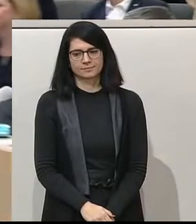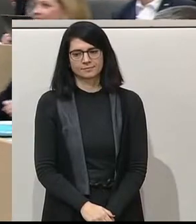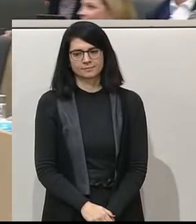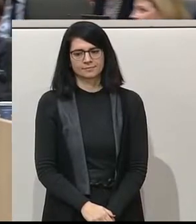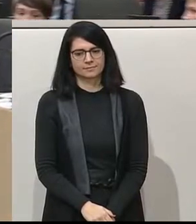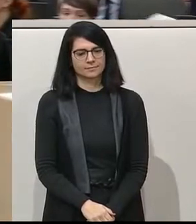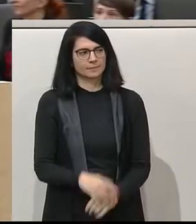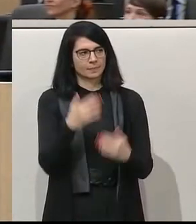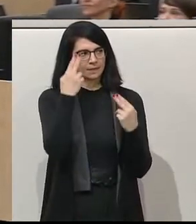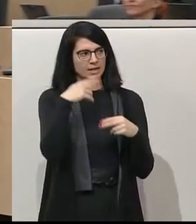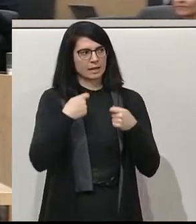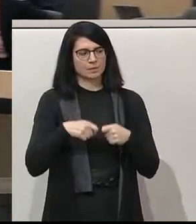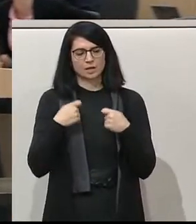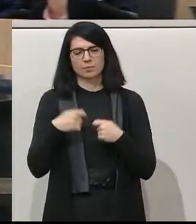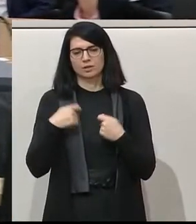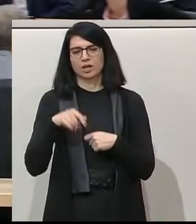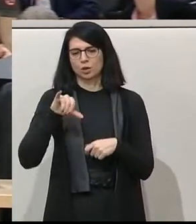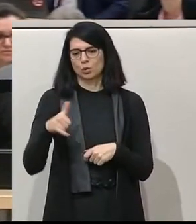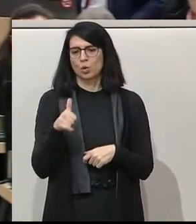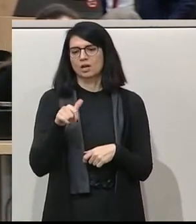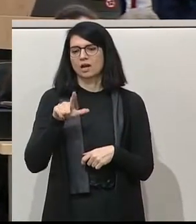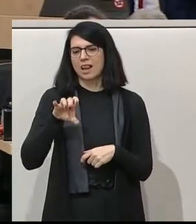Herr Abgeordneter Jörg Leichtfried, bitte.